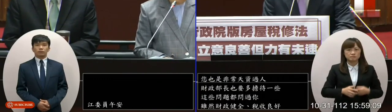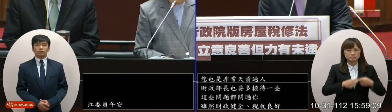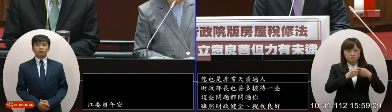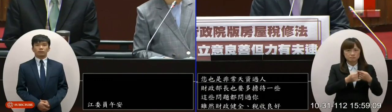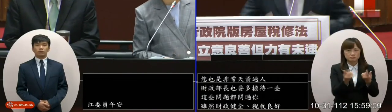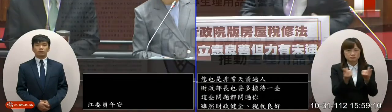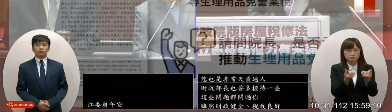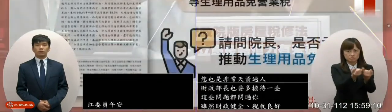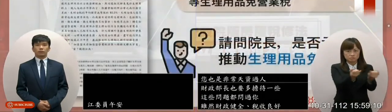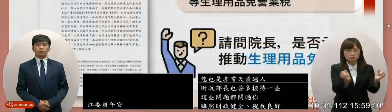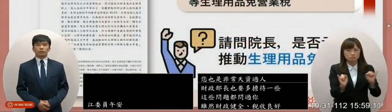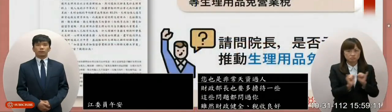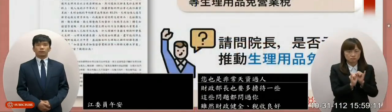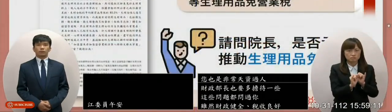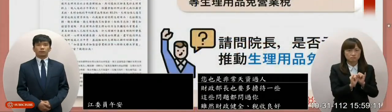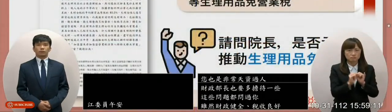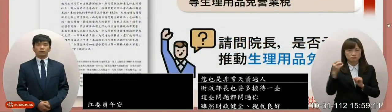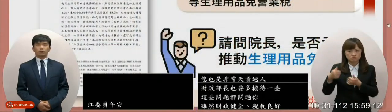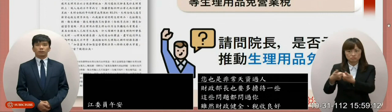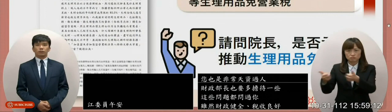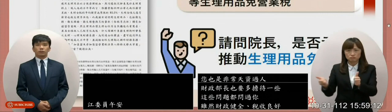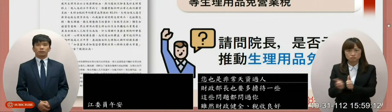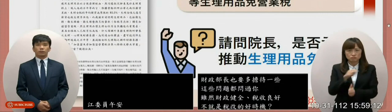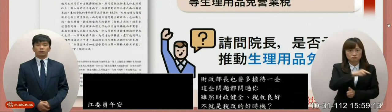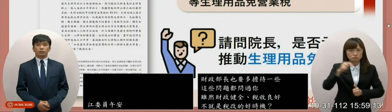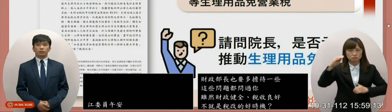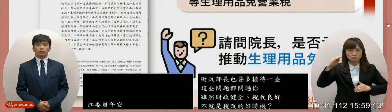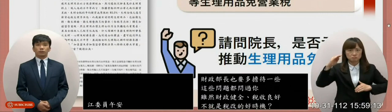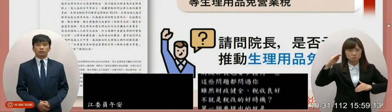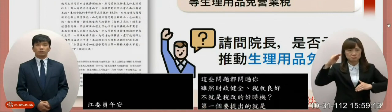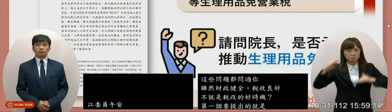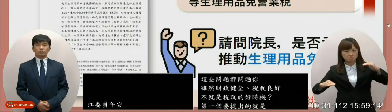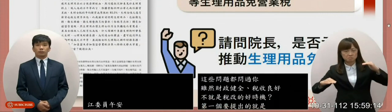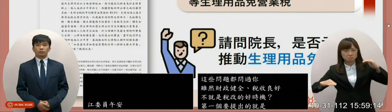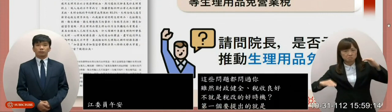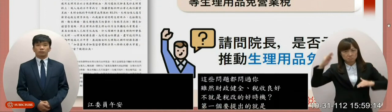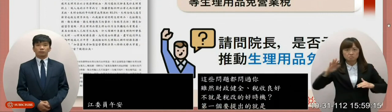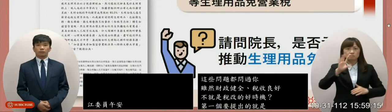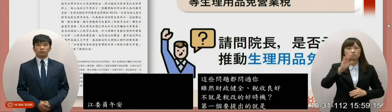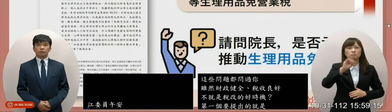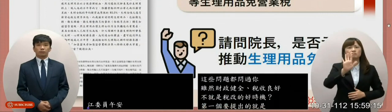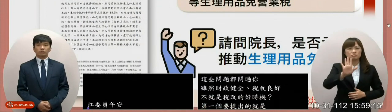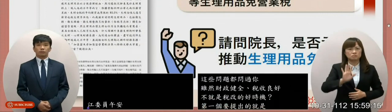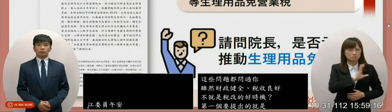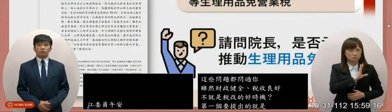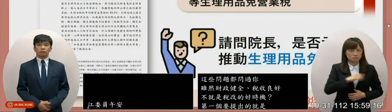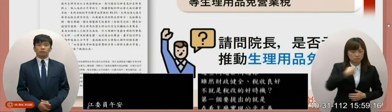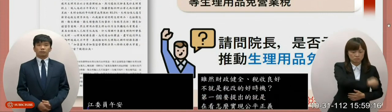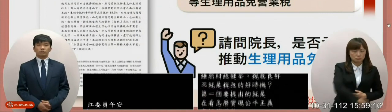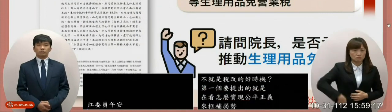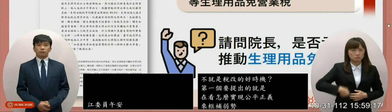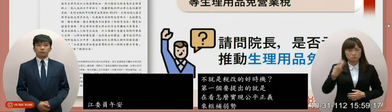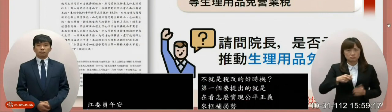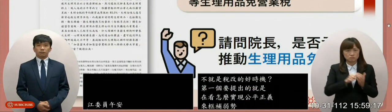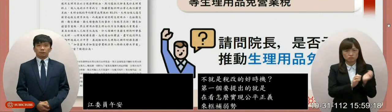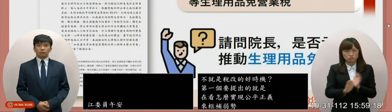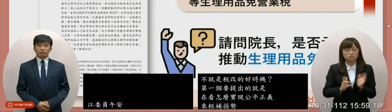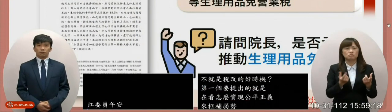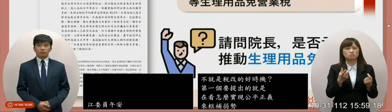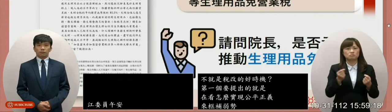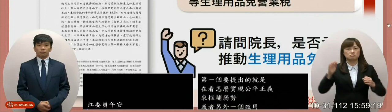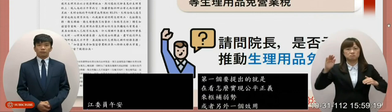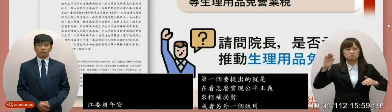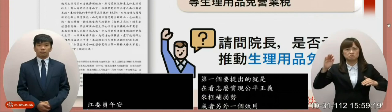婦女跟我們的所謂的男性到底不存在不平等不管是身體上 生理上而且薪資都還不平等